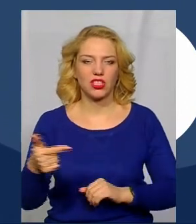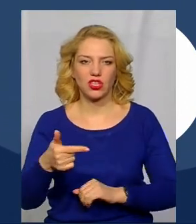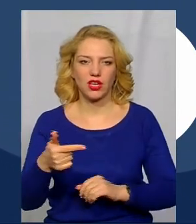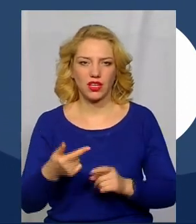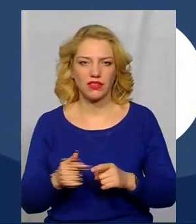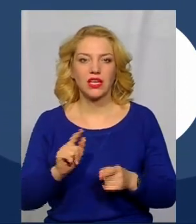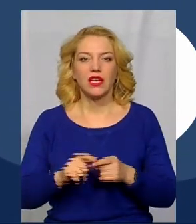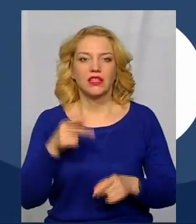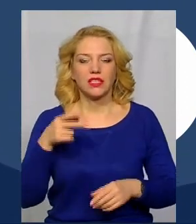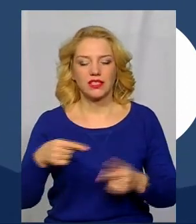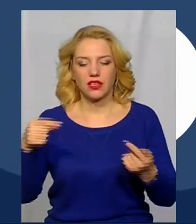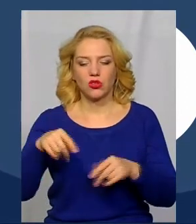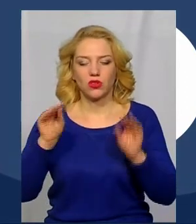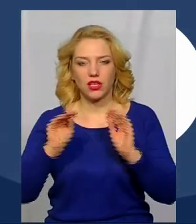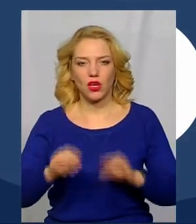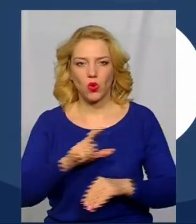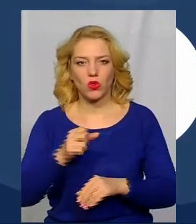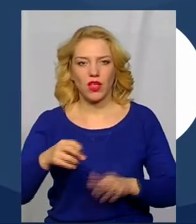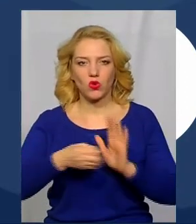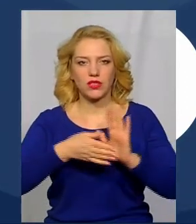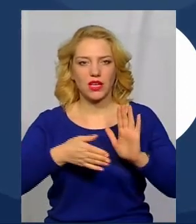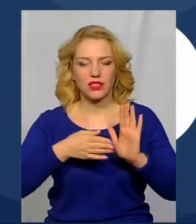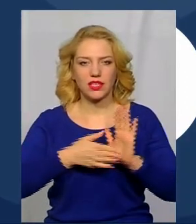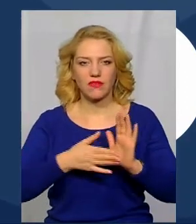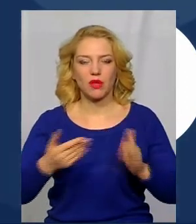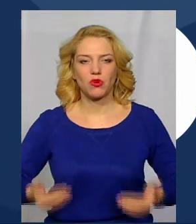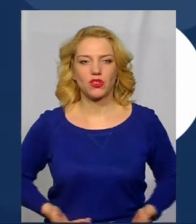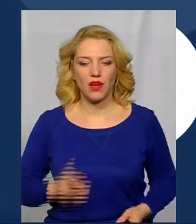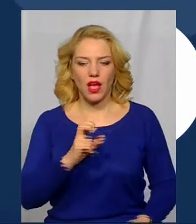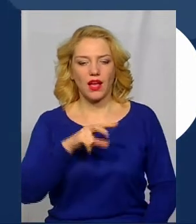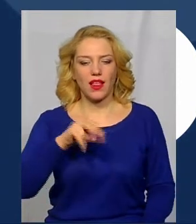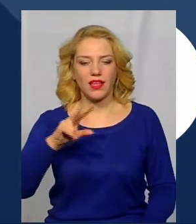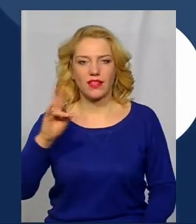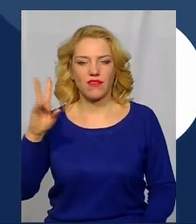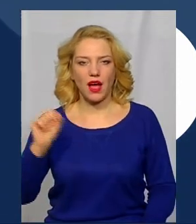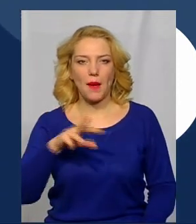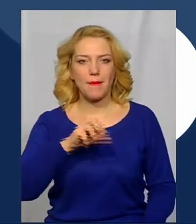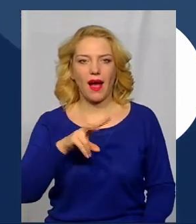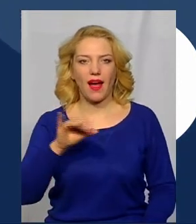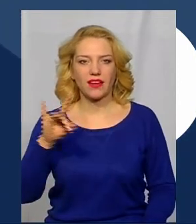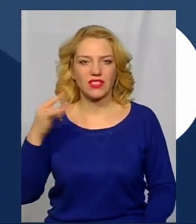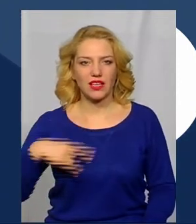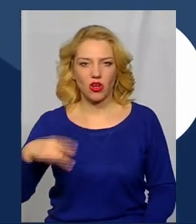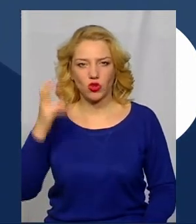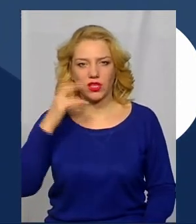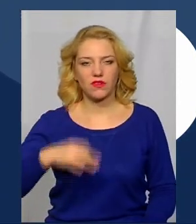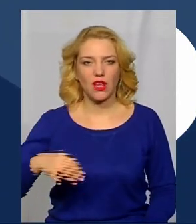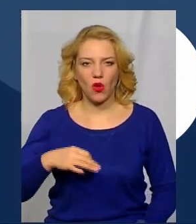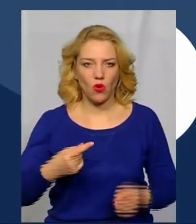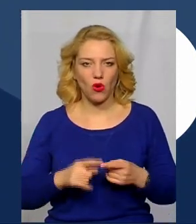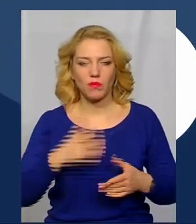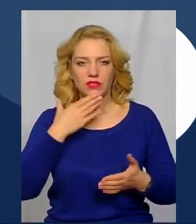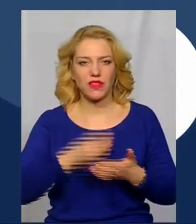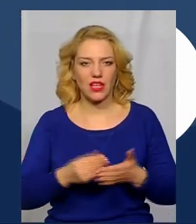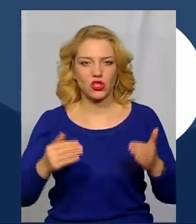декларації, Олександр Худенко зареєстрований та проживає у Калинівці, Макарівського району Київської області. Власного житла майбутній